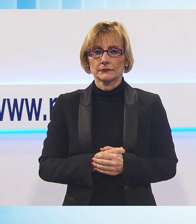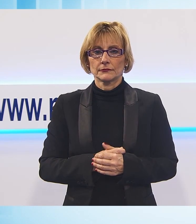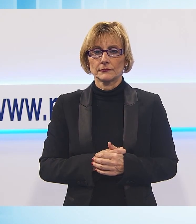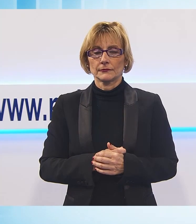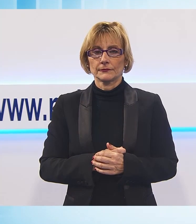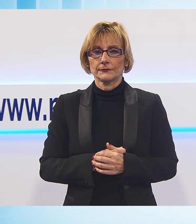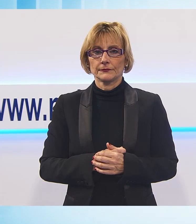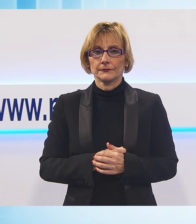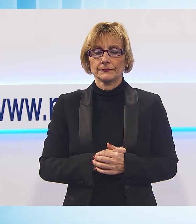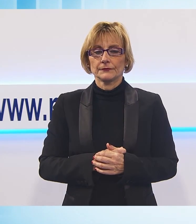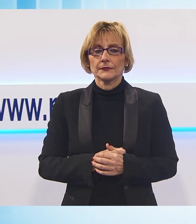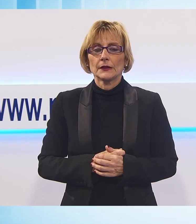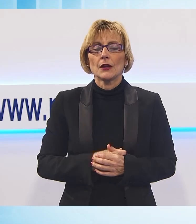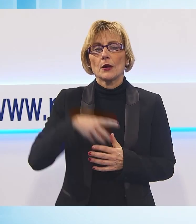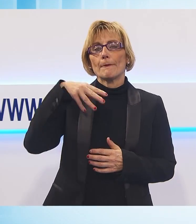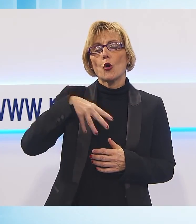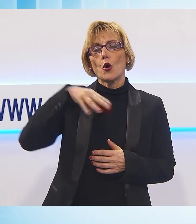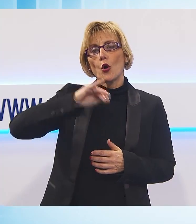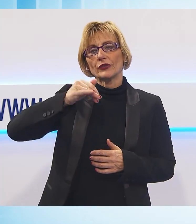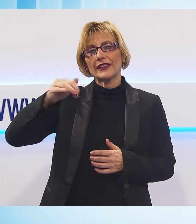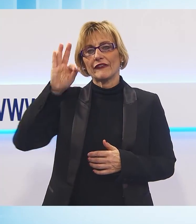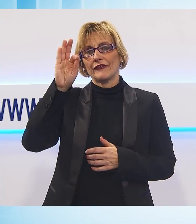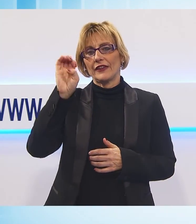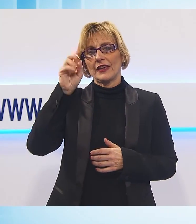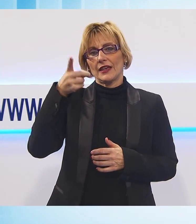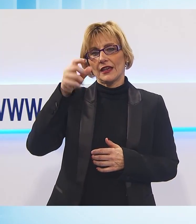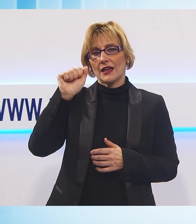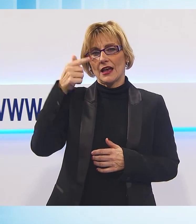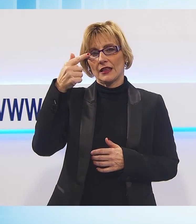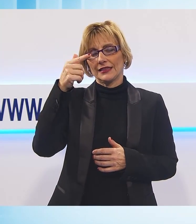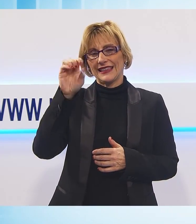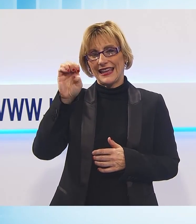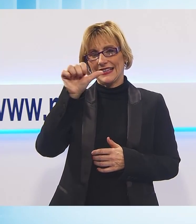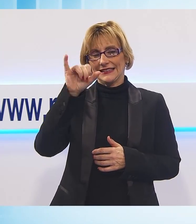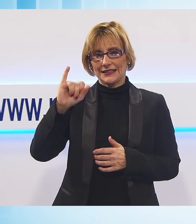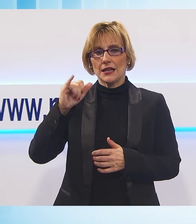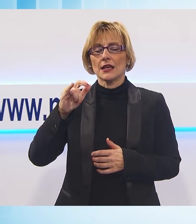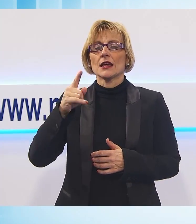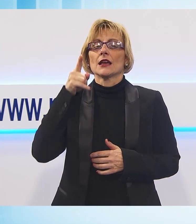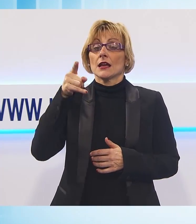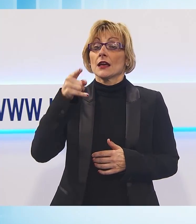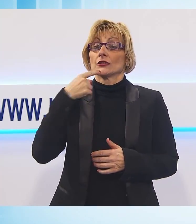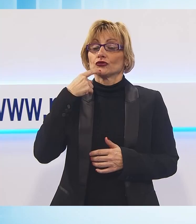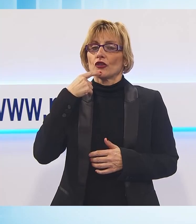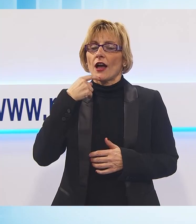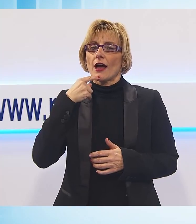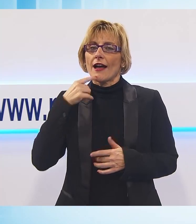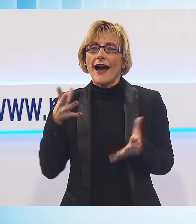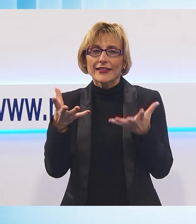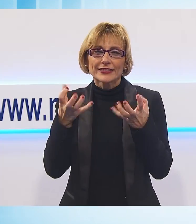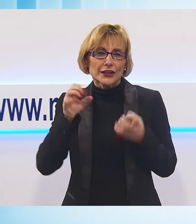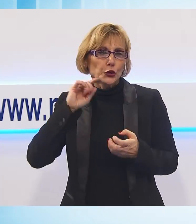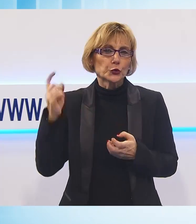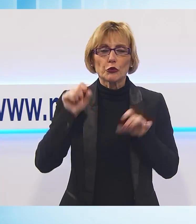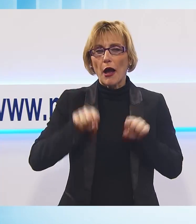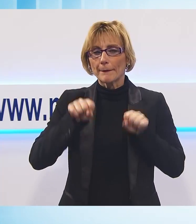A Monte Fegatesi, nel comune di Bagni di Lucca, il canto della Befana si trasforma, coinvolgendo quasi tutti gli abitanti. Iniziano in